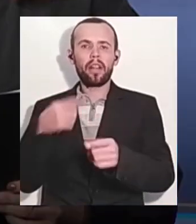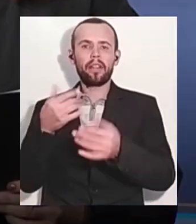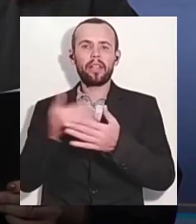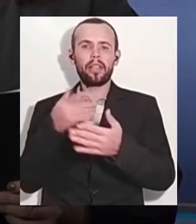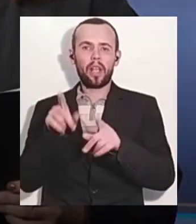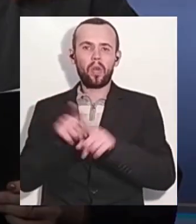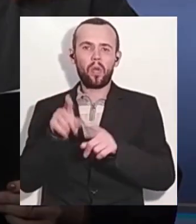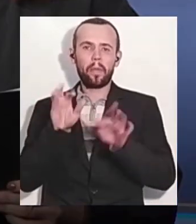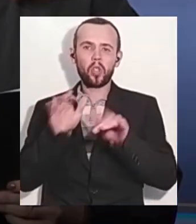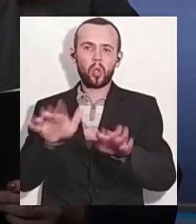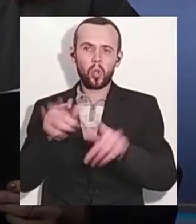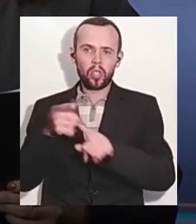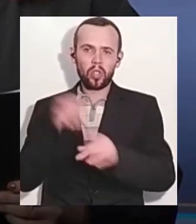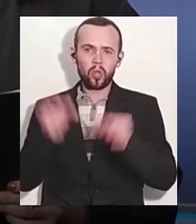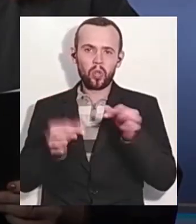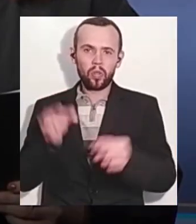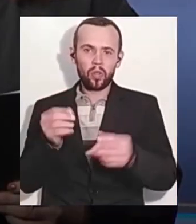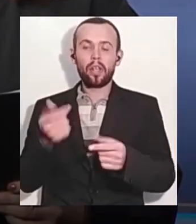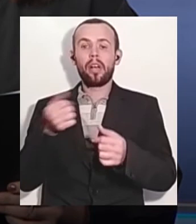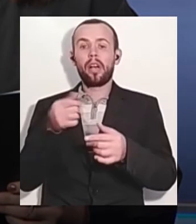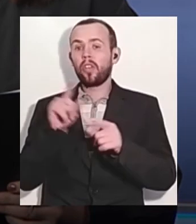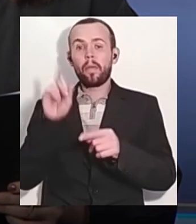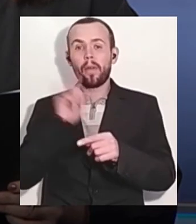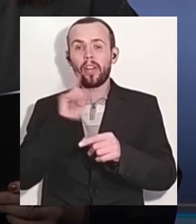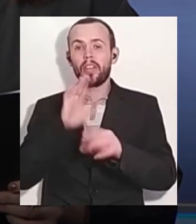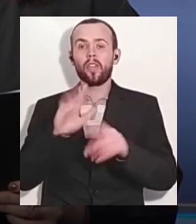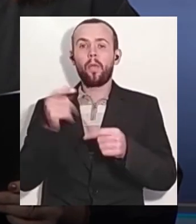заражають інших, їм не надають цей час лікування.